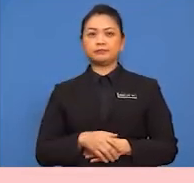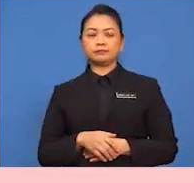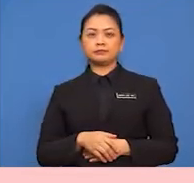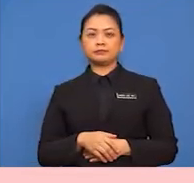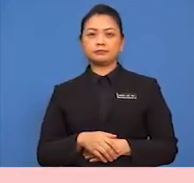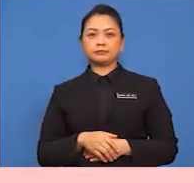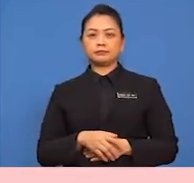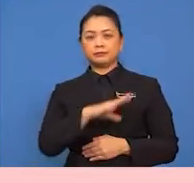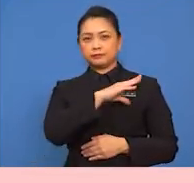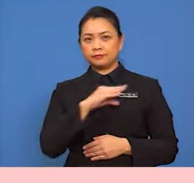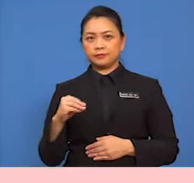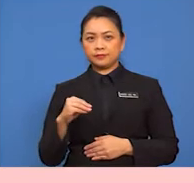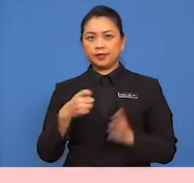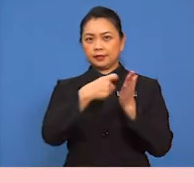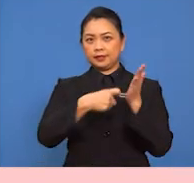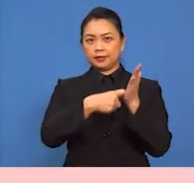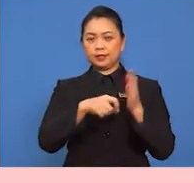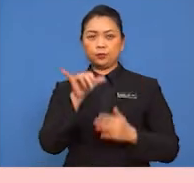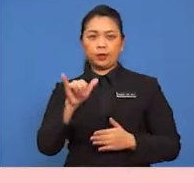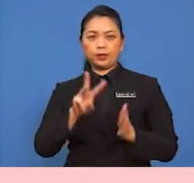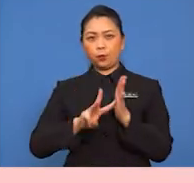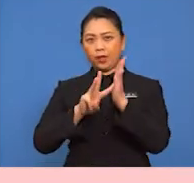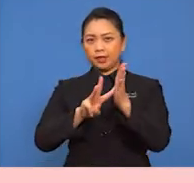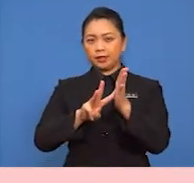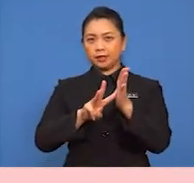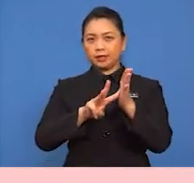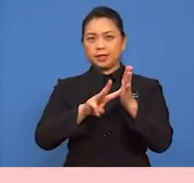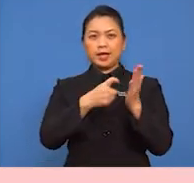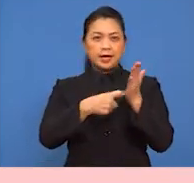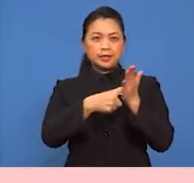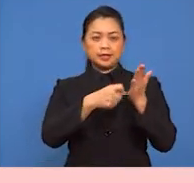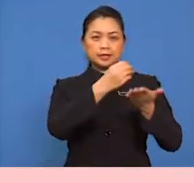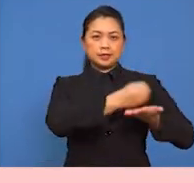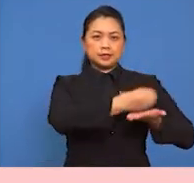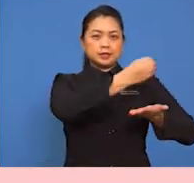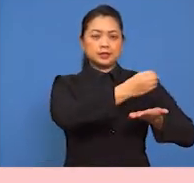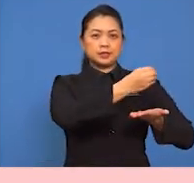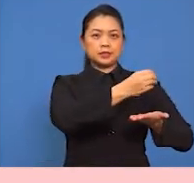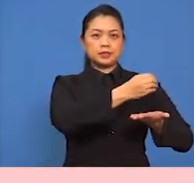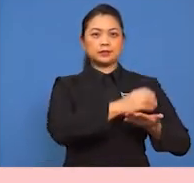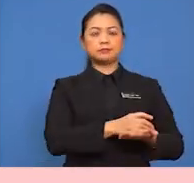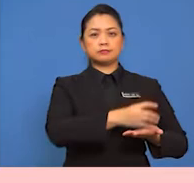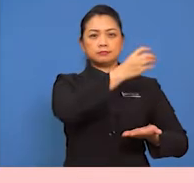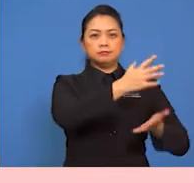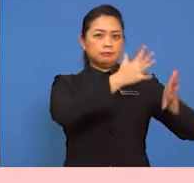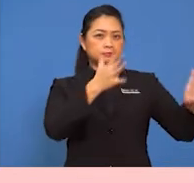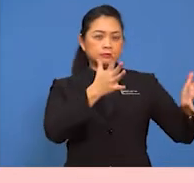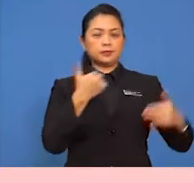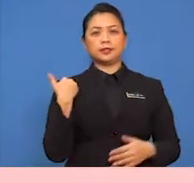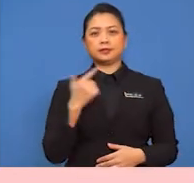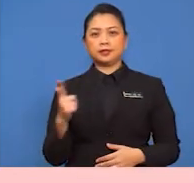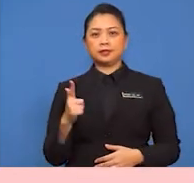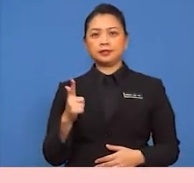manakala nilai Y mewakili harga jus buah-buahan kelas besar